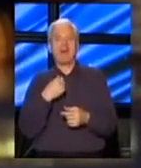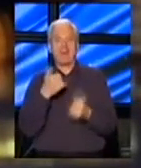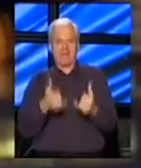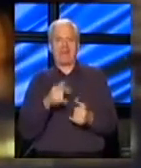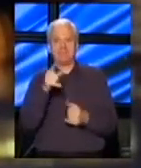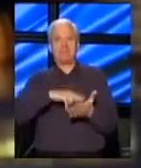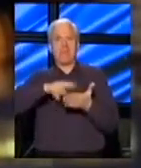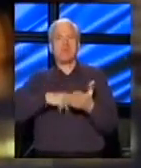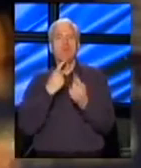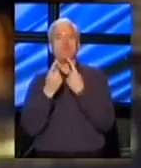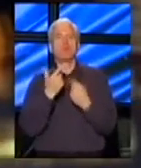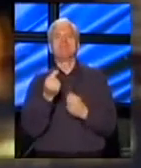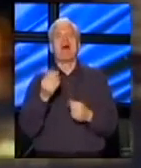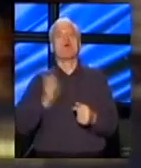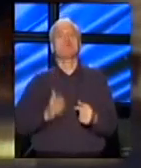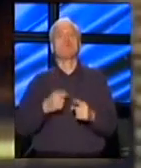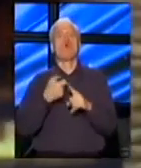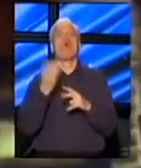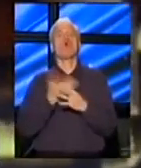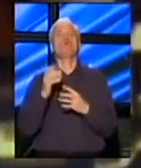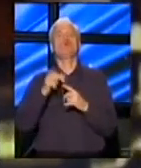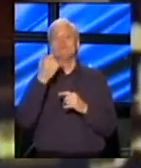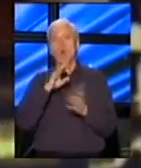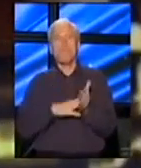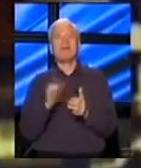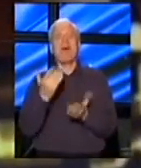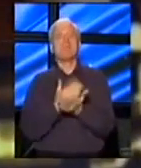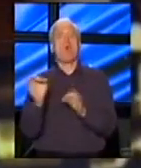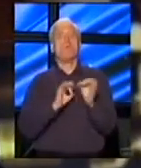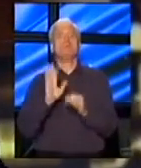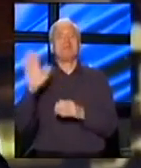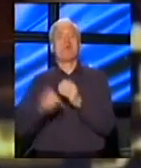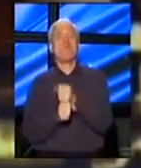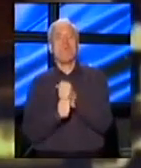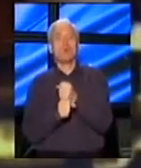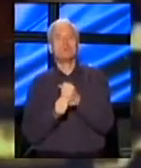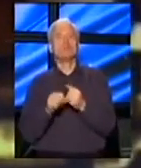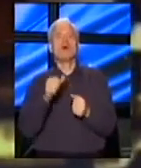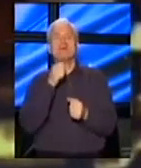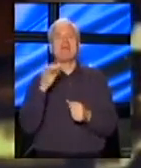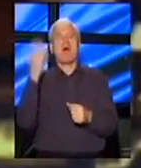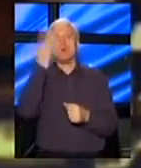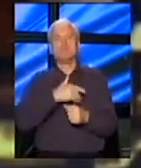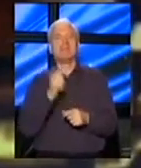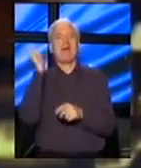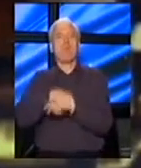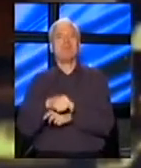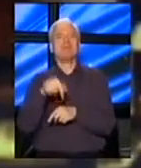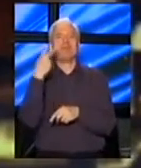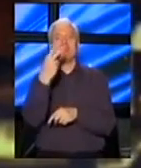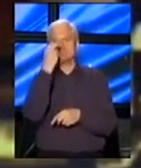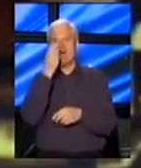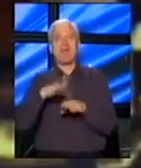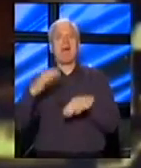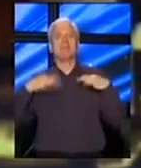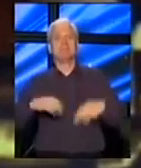danas ste, potpisujući sporazum o saradnji sa gospodinom Kostunicom, samo da biste obezbedili njegovu podršku, da biste uspeli da pobedite na ovim predsjedničkim